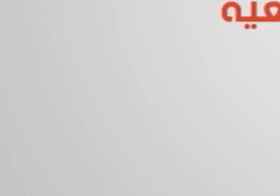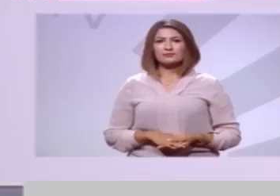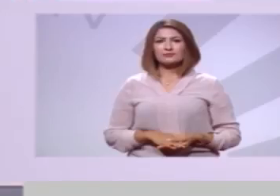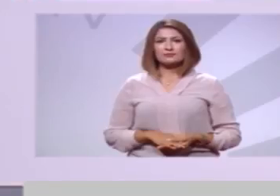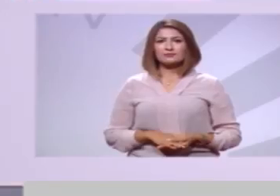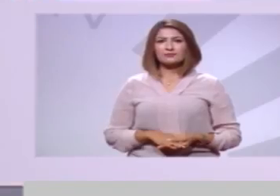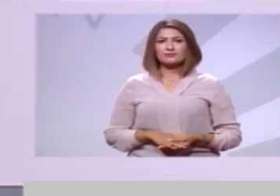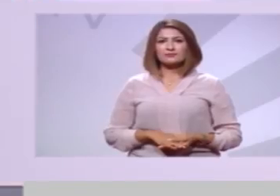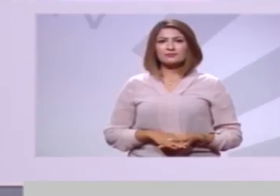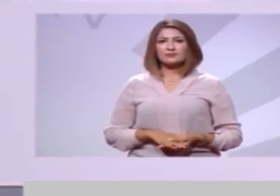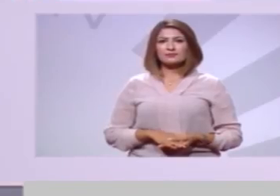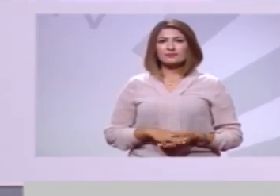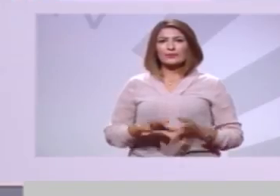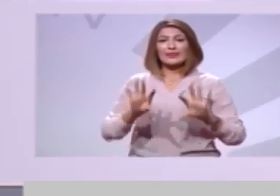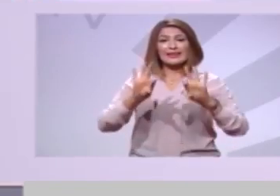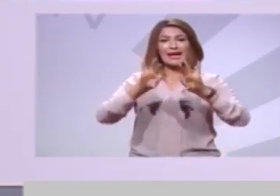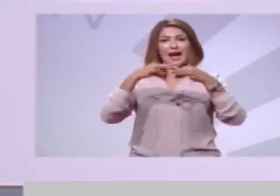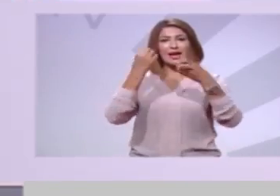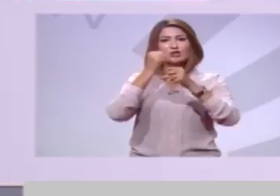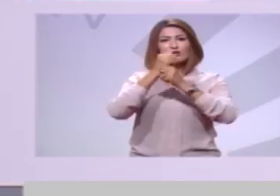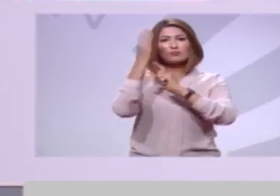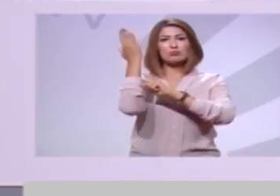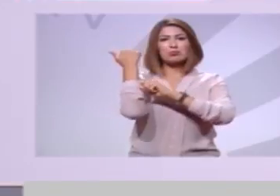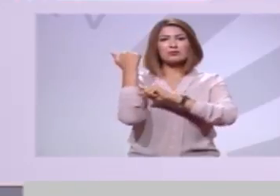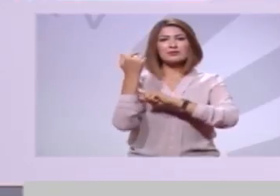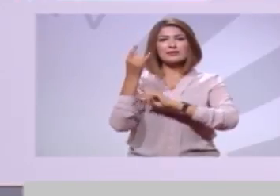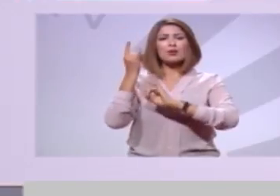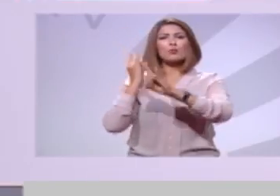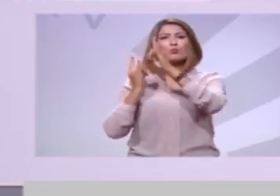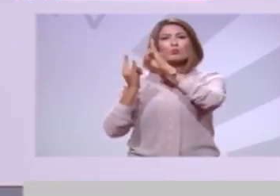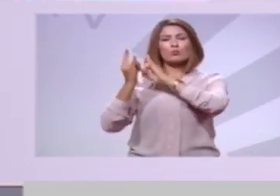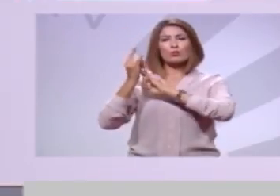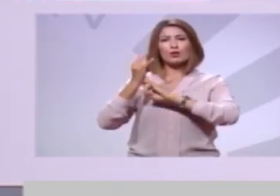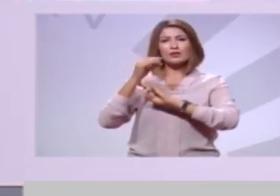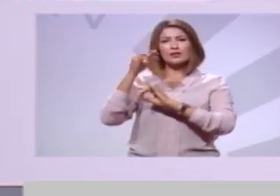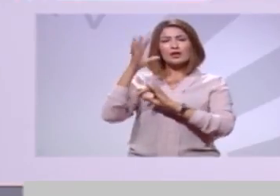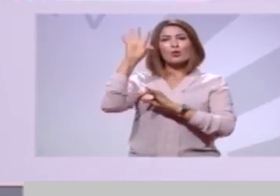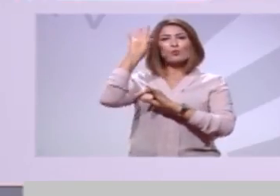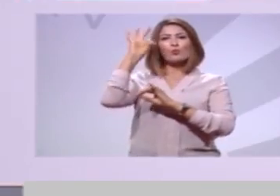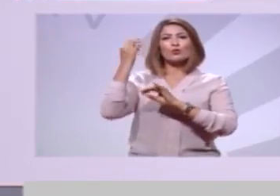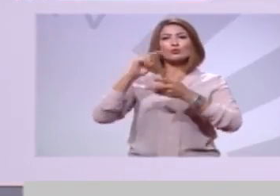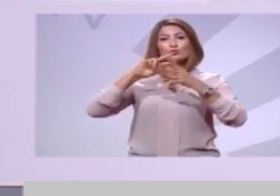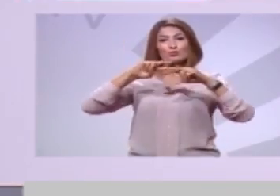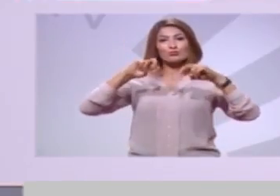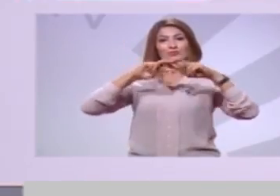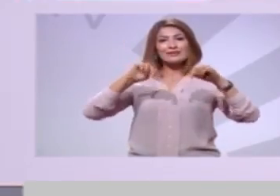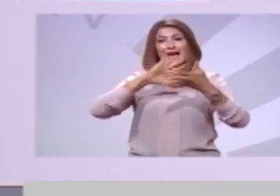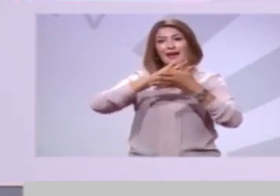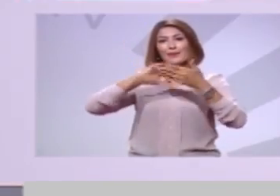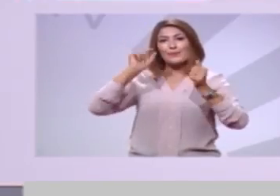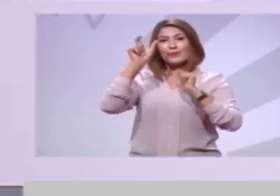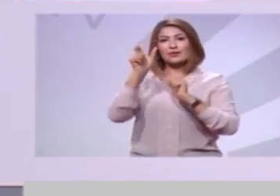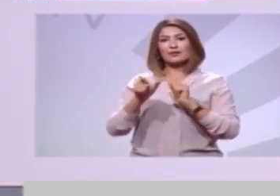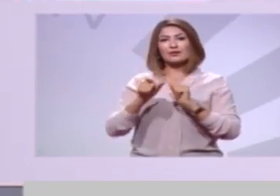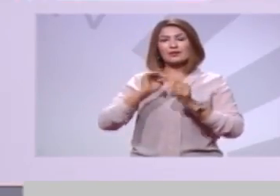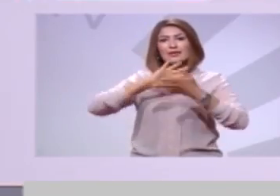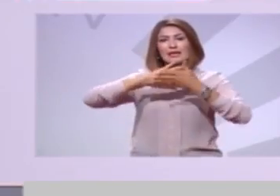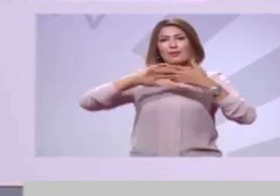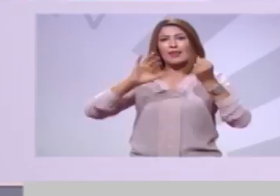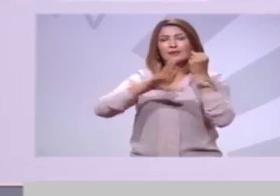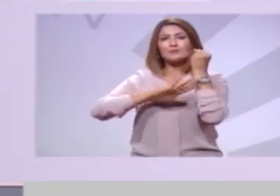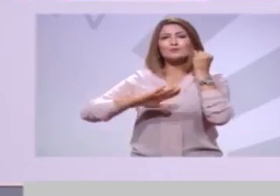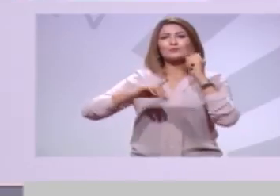خلال عشر سنوات وتونس تبحث عن الاستقرار تبحث عن التواجد تبحث